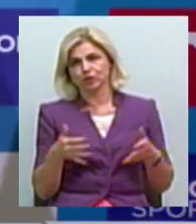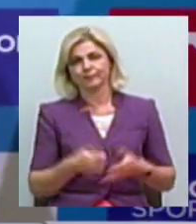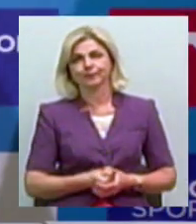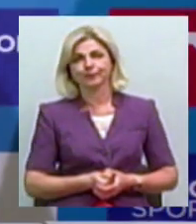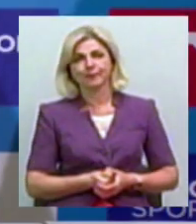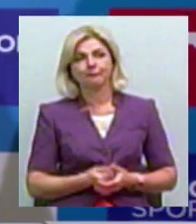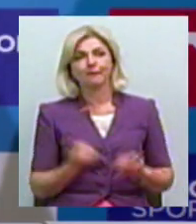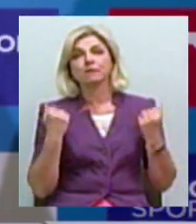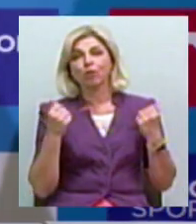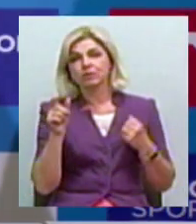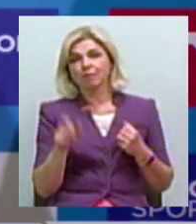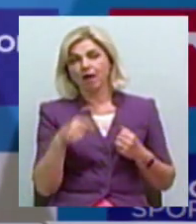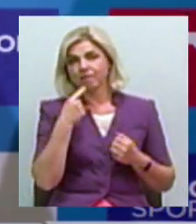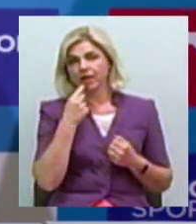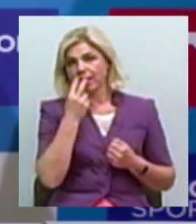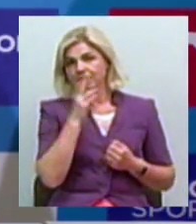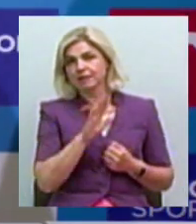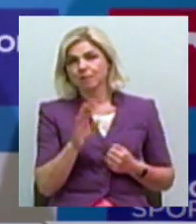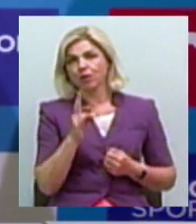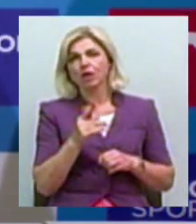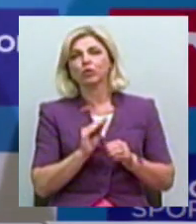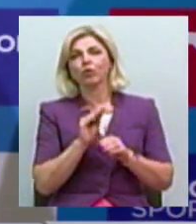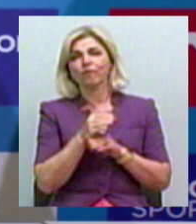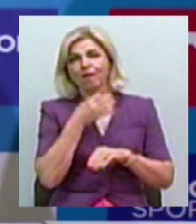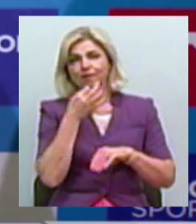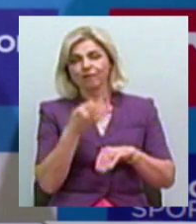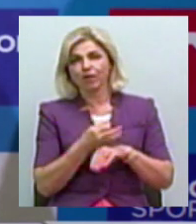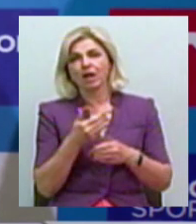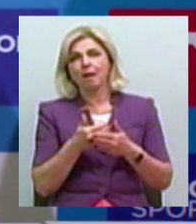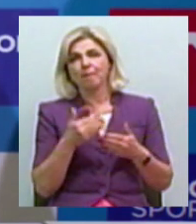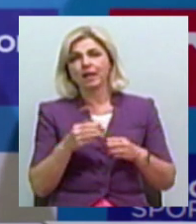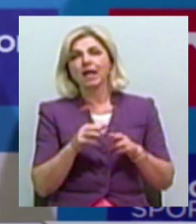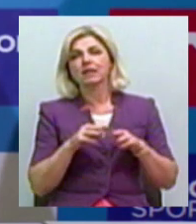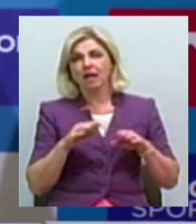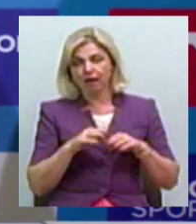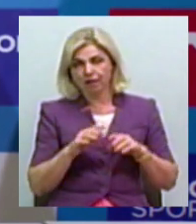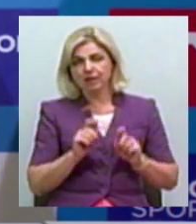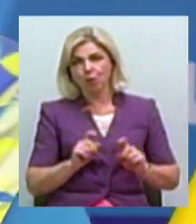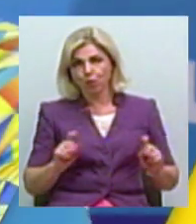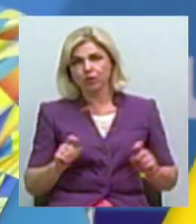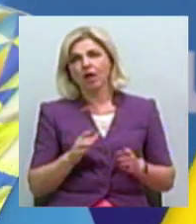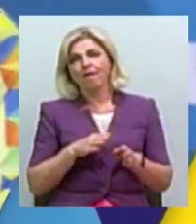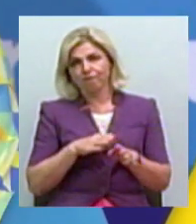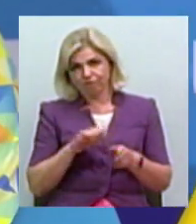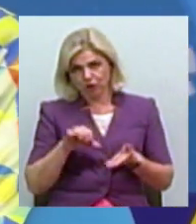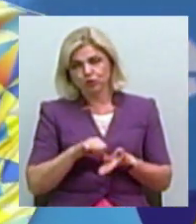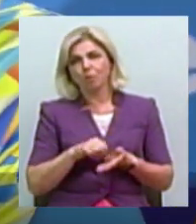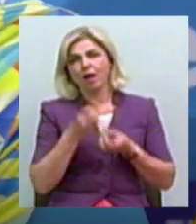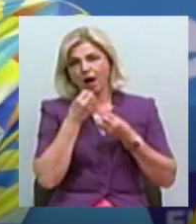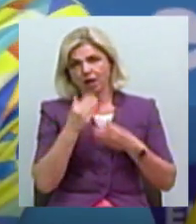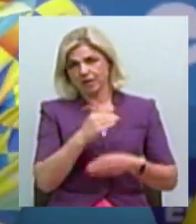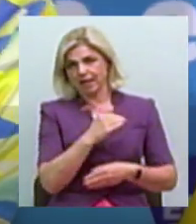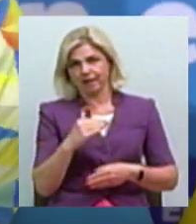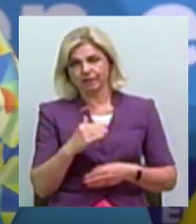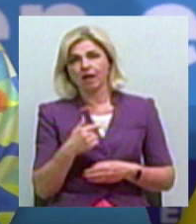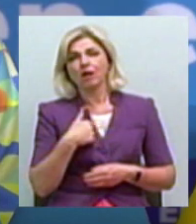Спортсмен говорить, незважаючи на додаткову відповідальність перед рідними трибунами, виступив на гарному рівні. Я хочу